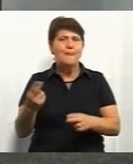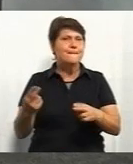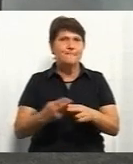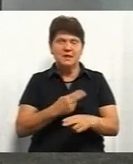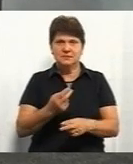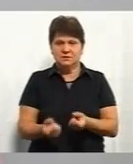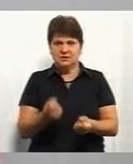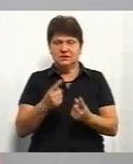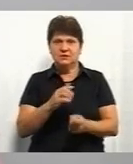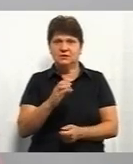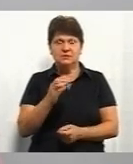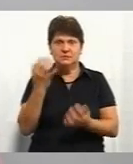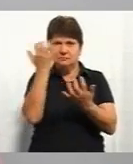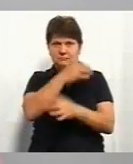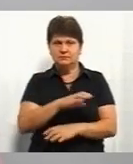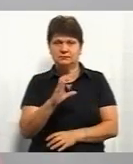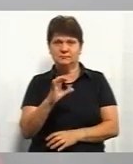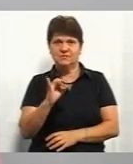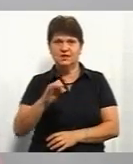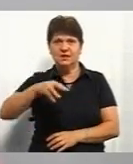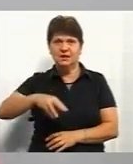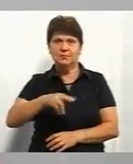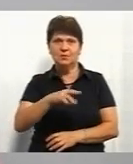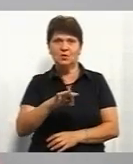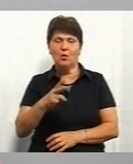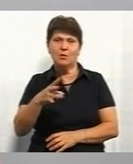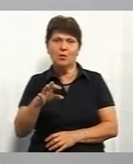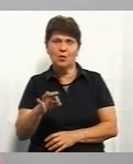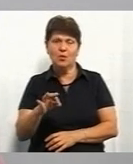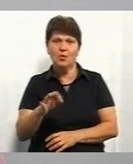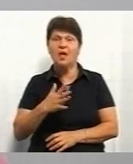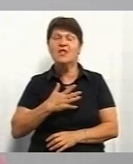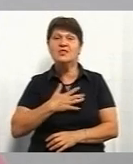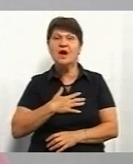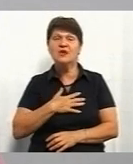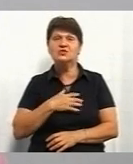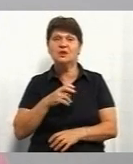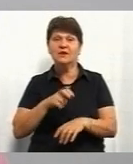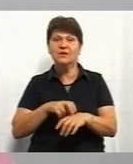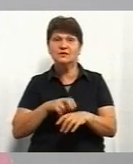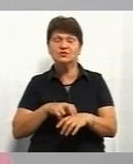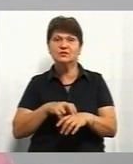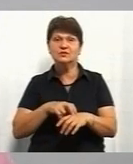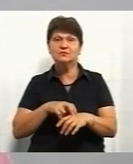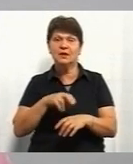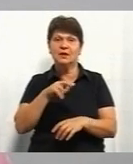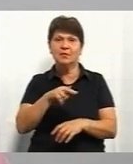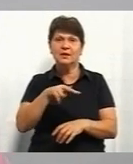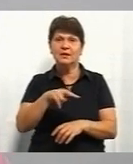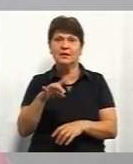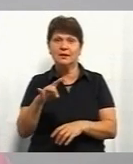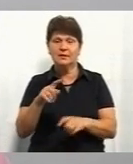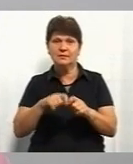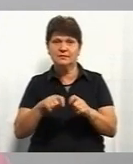при тому, як ми тестували, ми наших співробітників періодично тестуємо, робимо ПЛР-тестування. Три